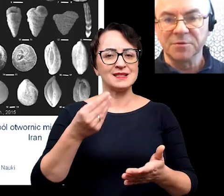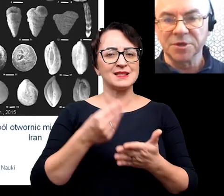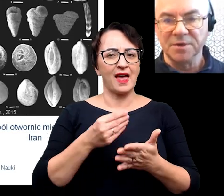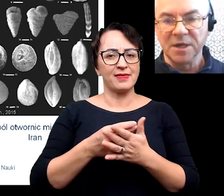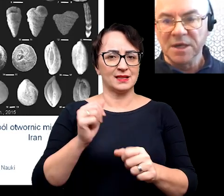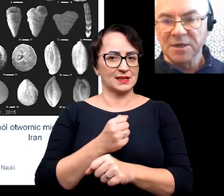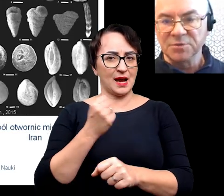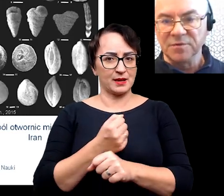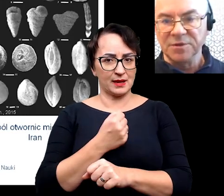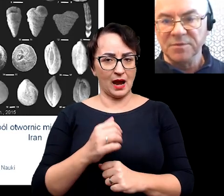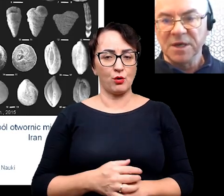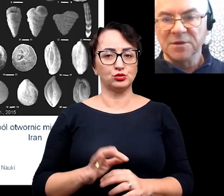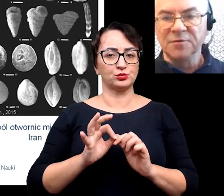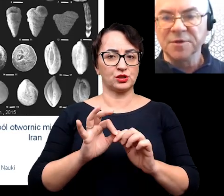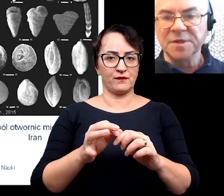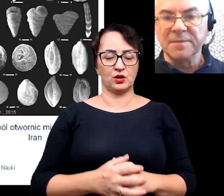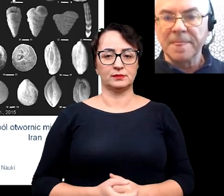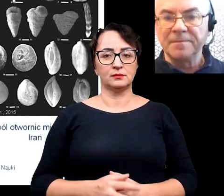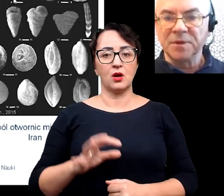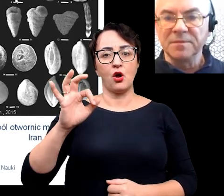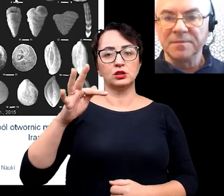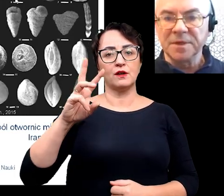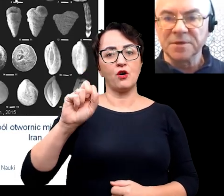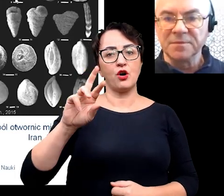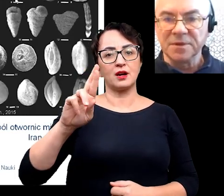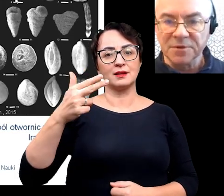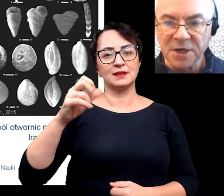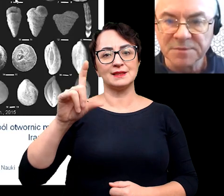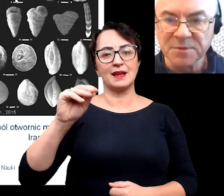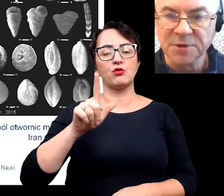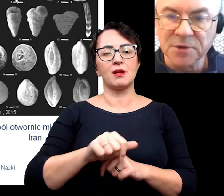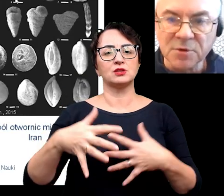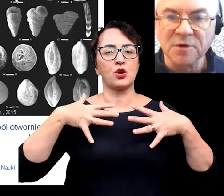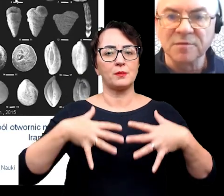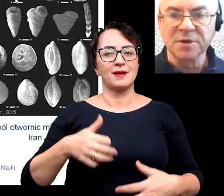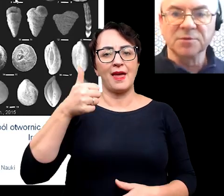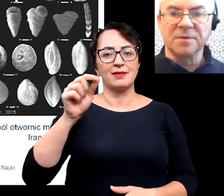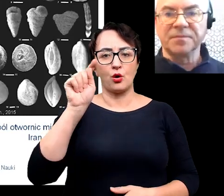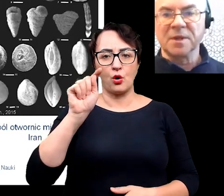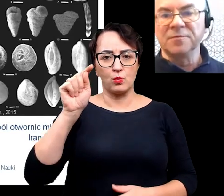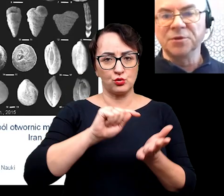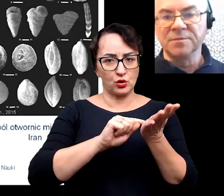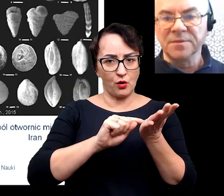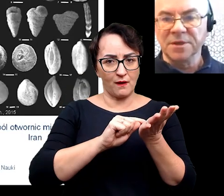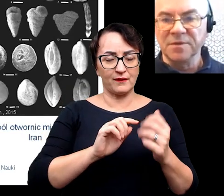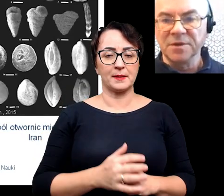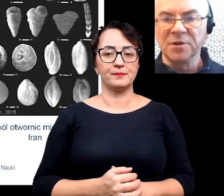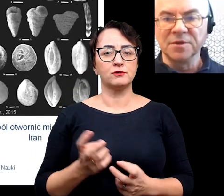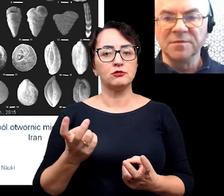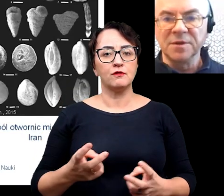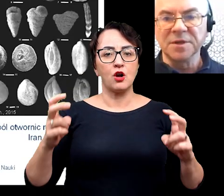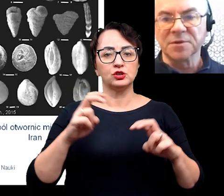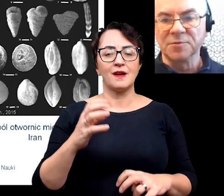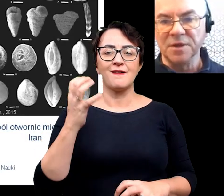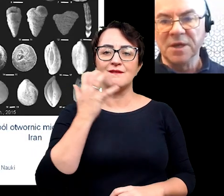cennymi skamieniałościami przewodnimi. Otwornice to są organizmy jednokomórkowe, które tworzą takie